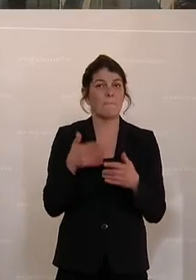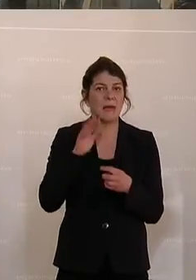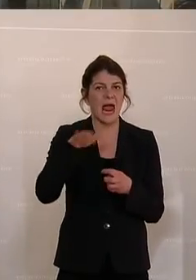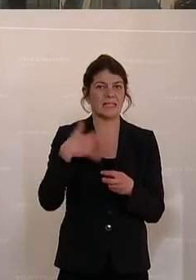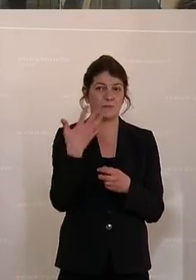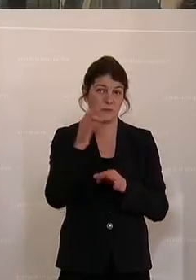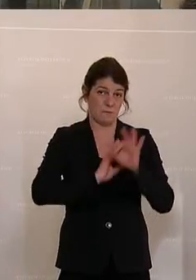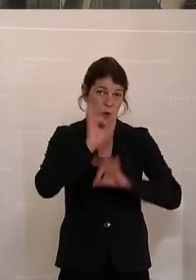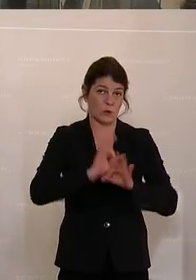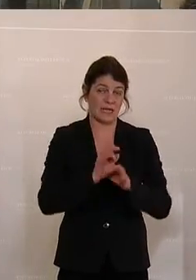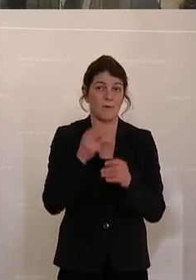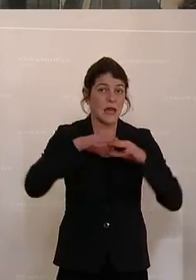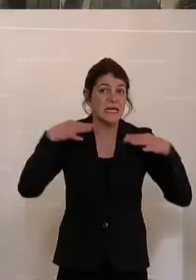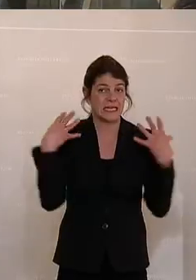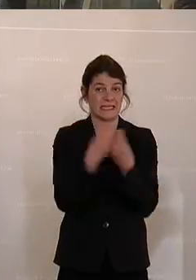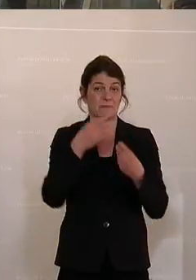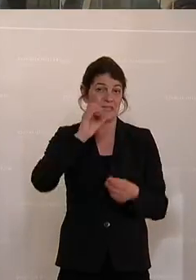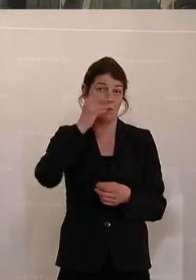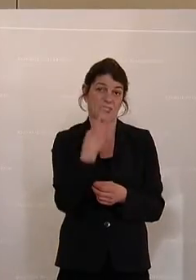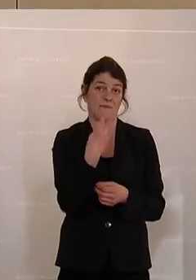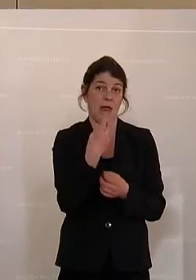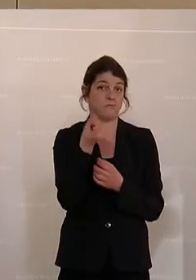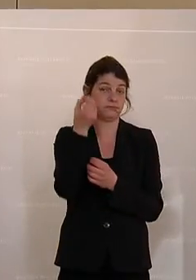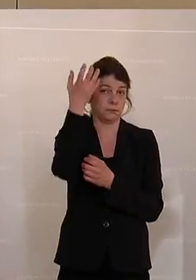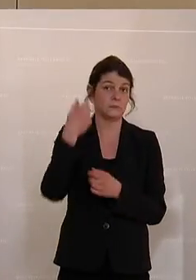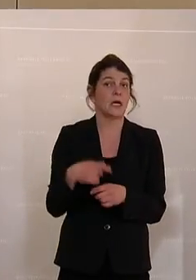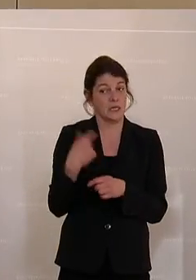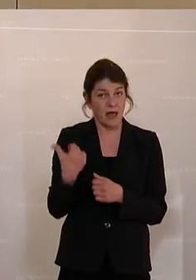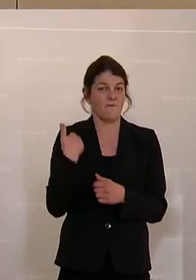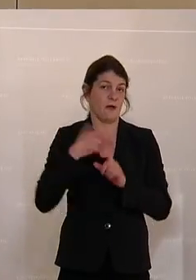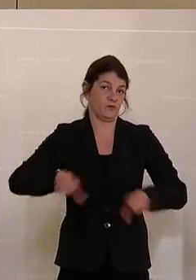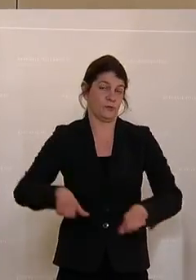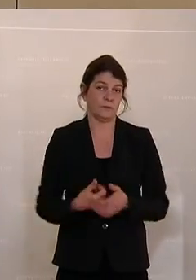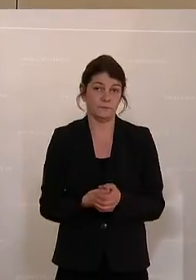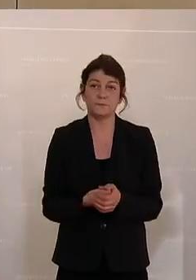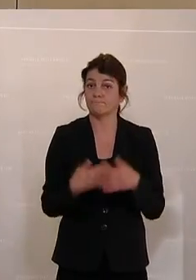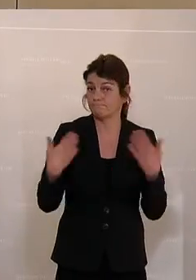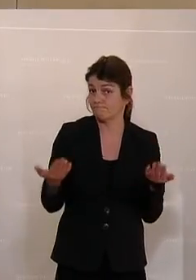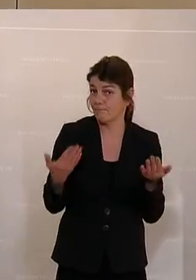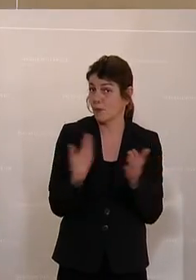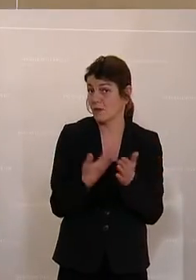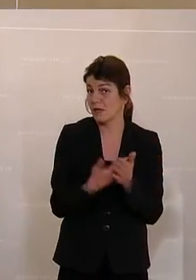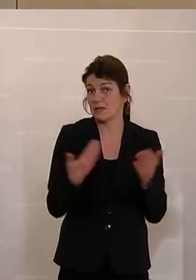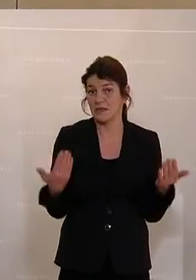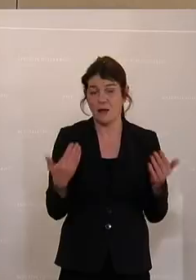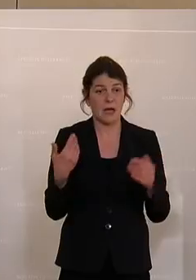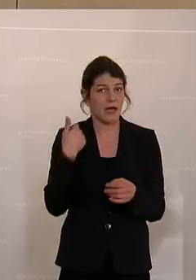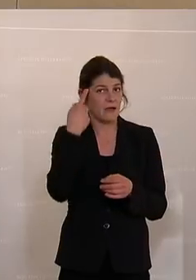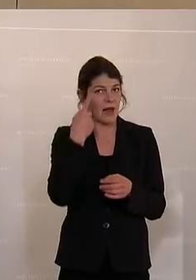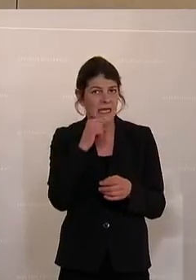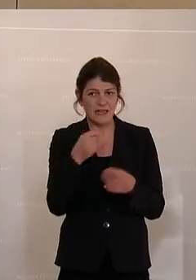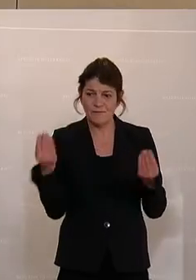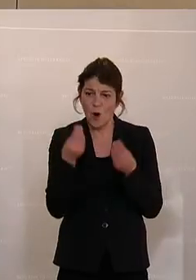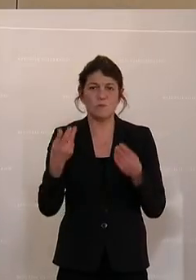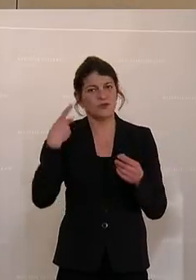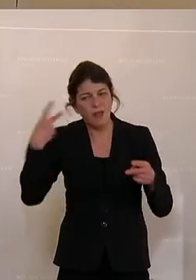50 Prozent der gesamten CO2-Ausstöße bisher verursacht haben. Und deshalb, ich weiß nicht, warum Sie